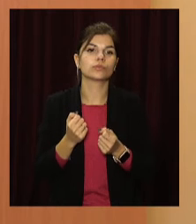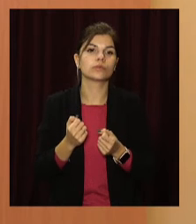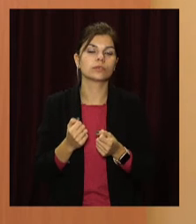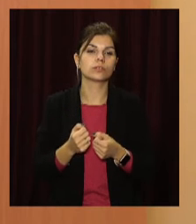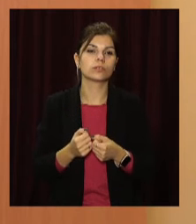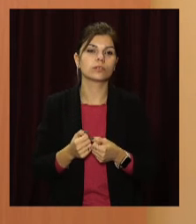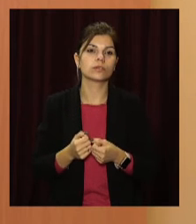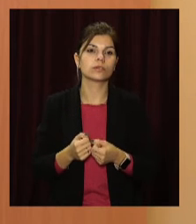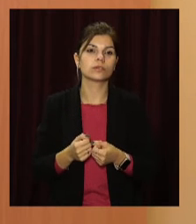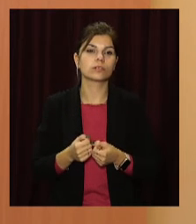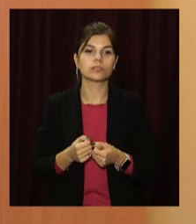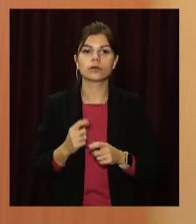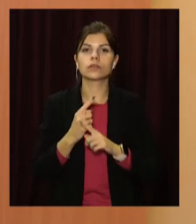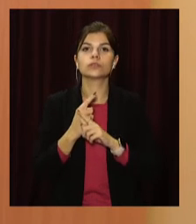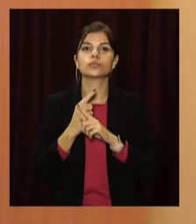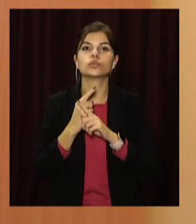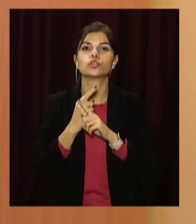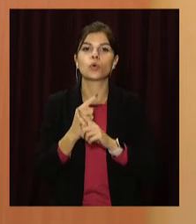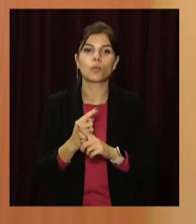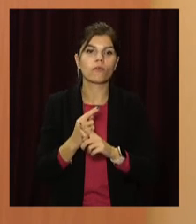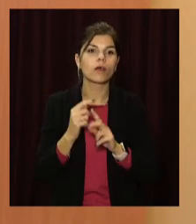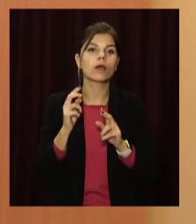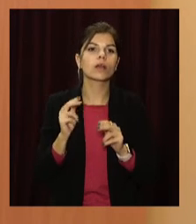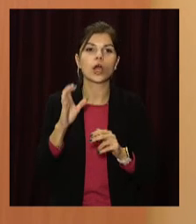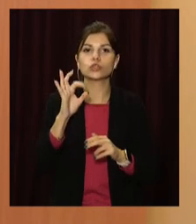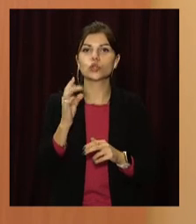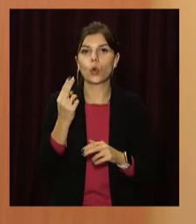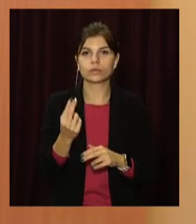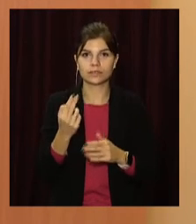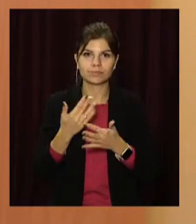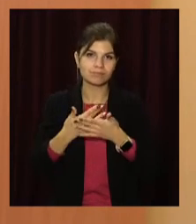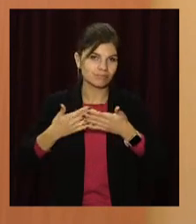сопровождення, як по соціальній сфері.